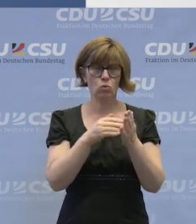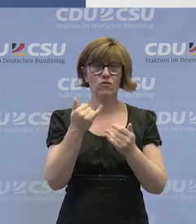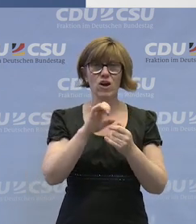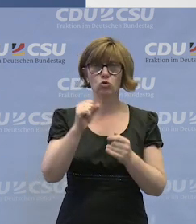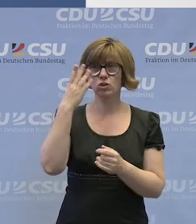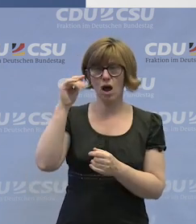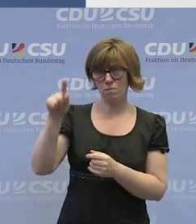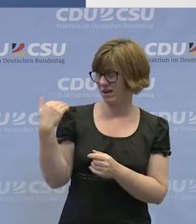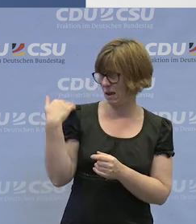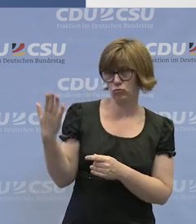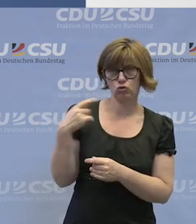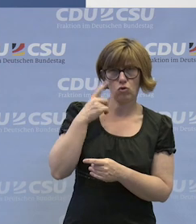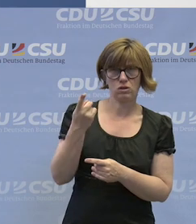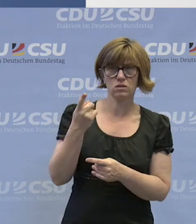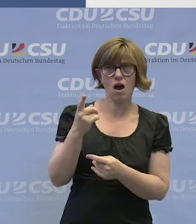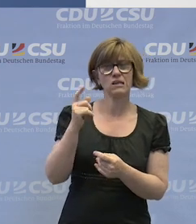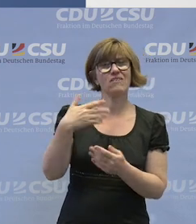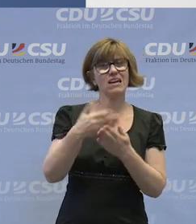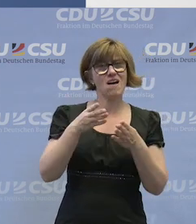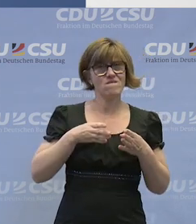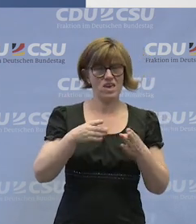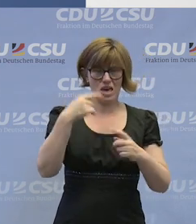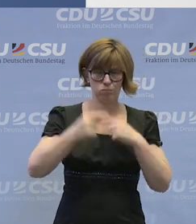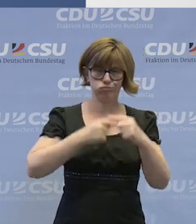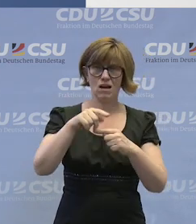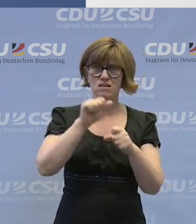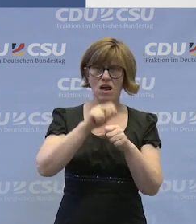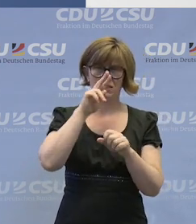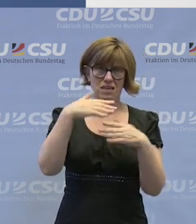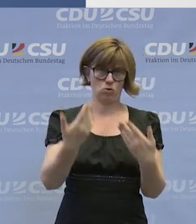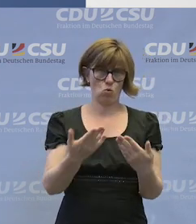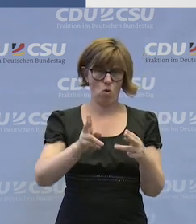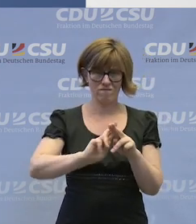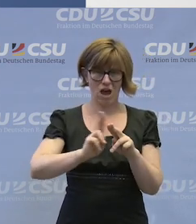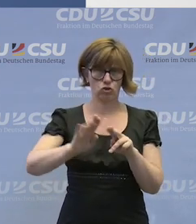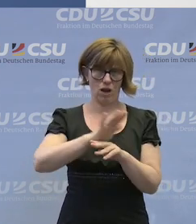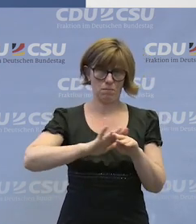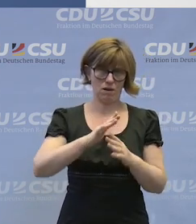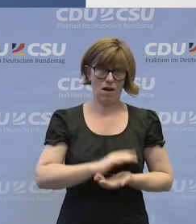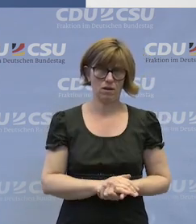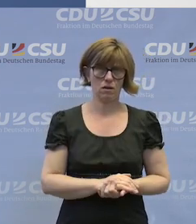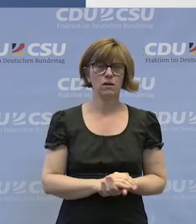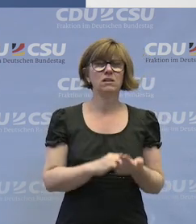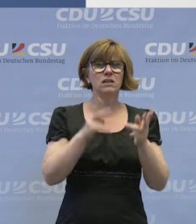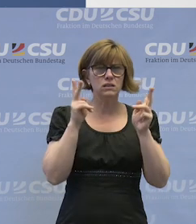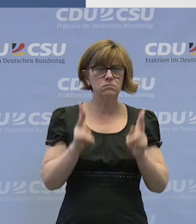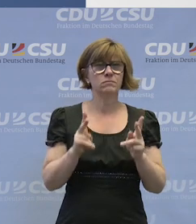Strattmann hat es ja auch so dargestellt, dass man auf diesem Weg ist und diesen Weg sehe ich auch so im Werkstättenbereich, dass man sich tatsächlich anschlussfähig